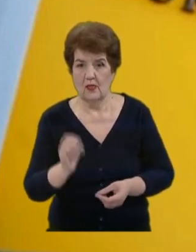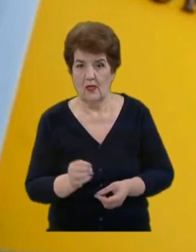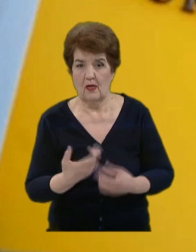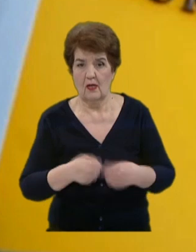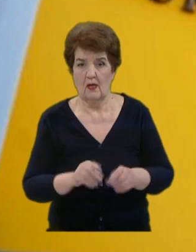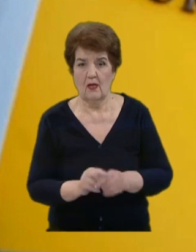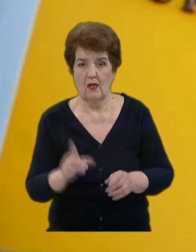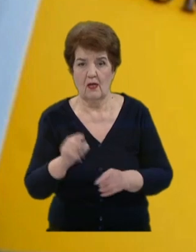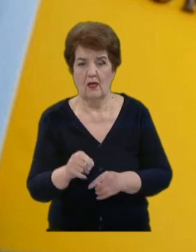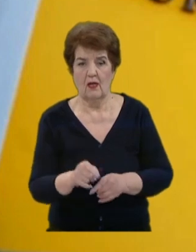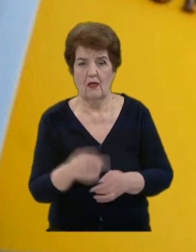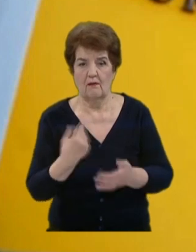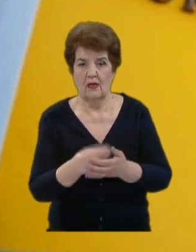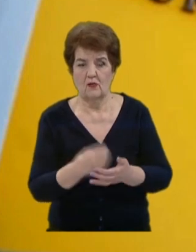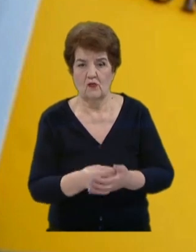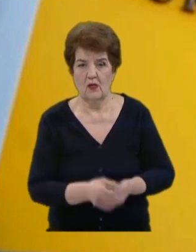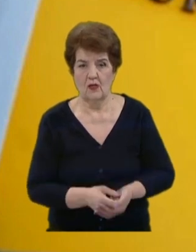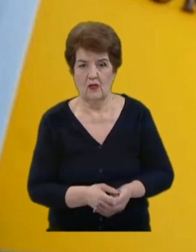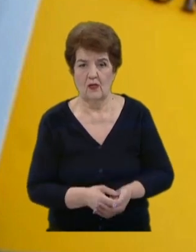implică angajamente financiare.